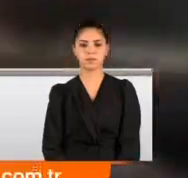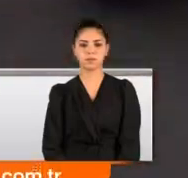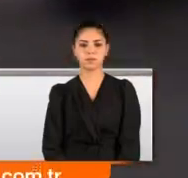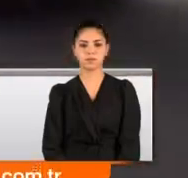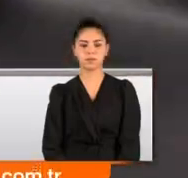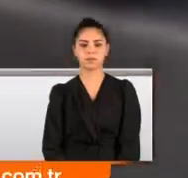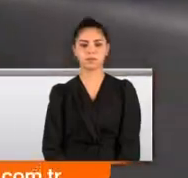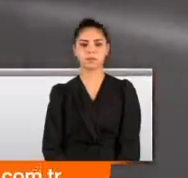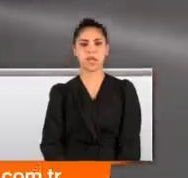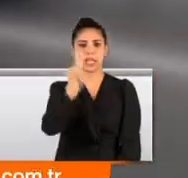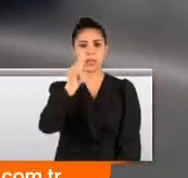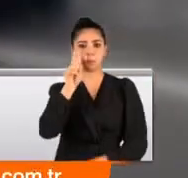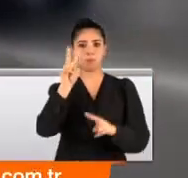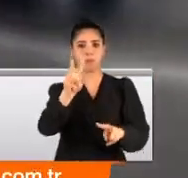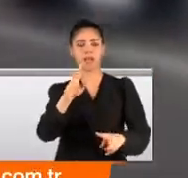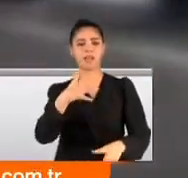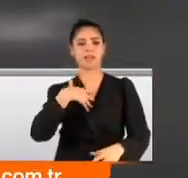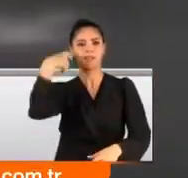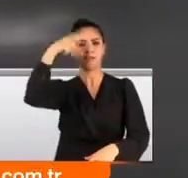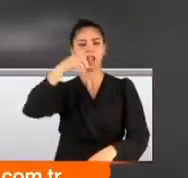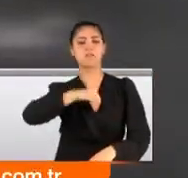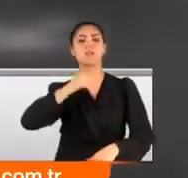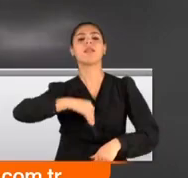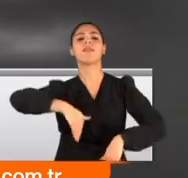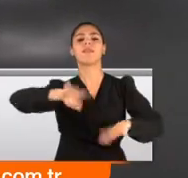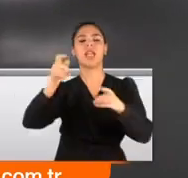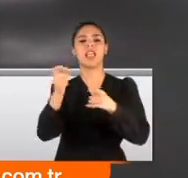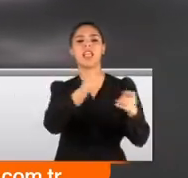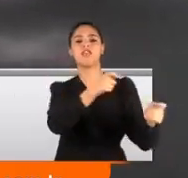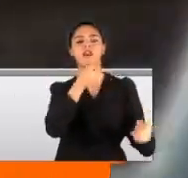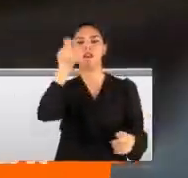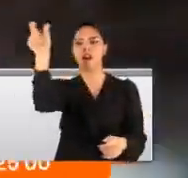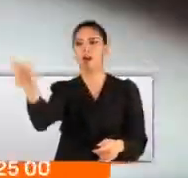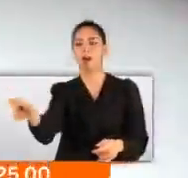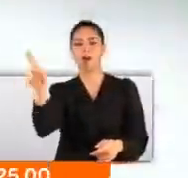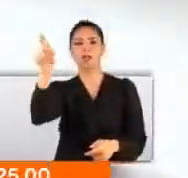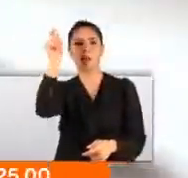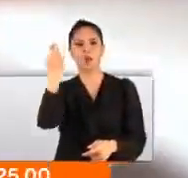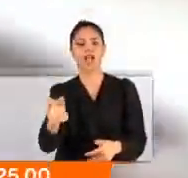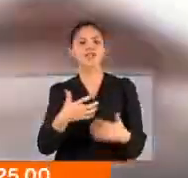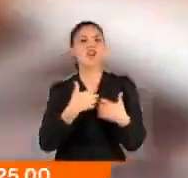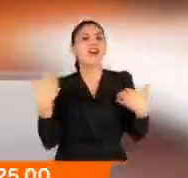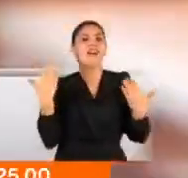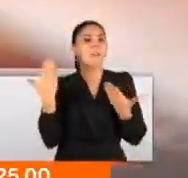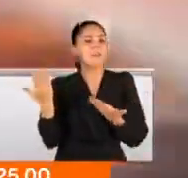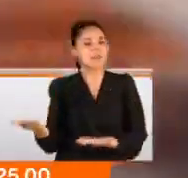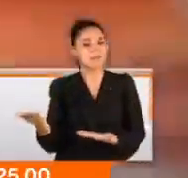İlk bakanlar dubyör zannetti ama o itfaiyeci. Hatta gerçek bir kahraman.